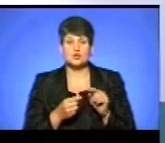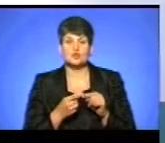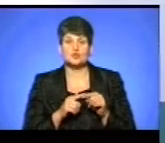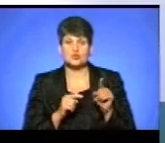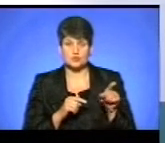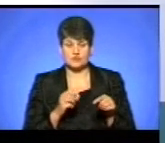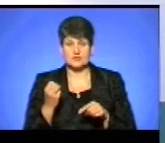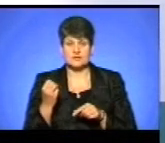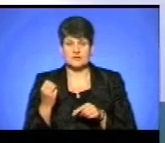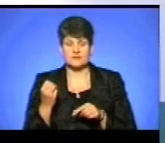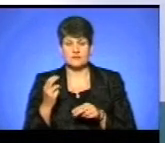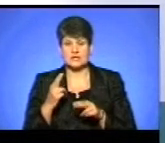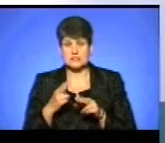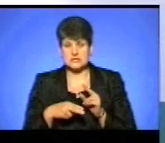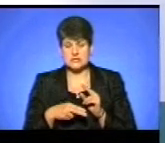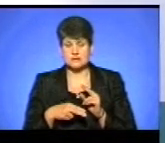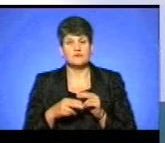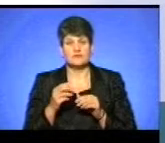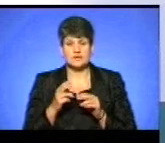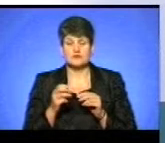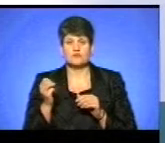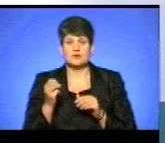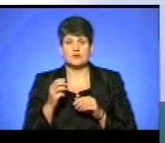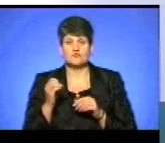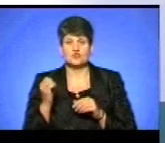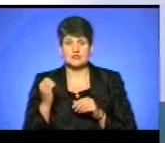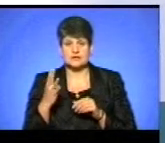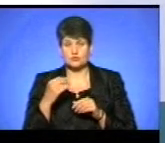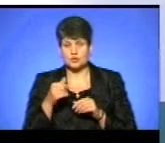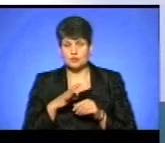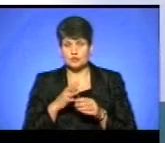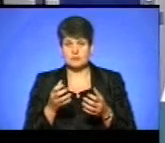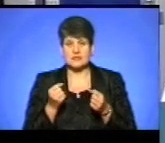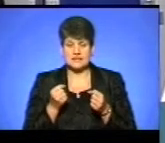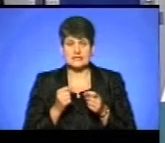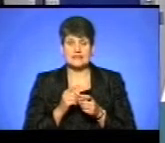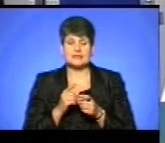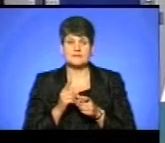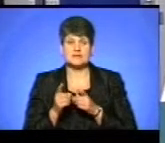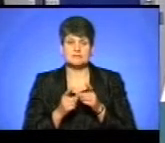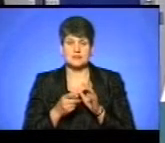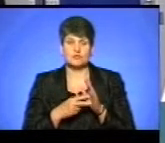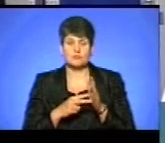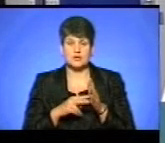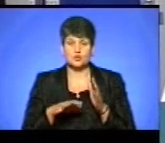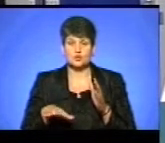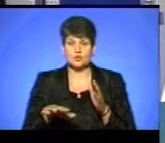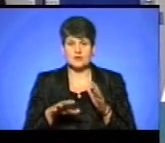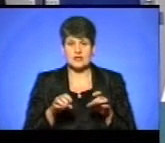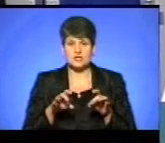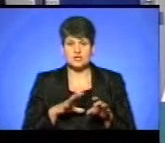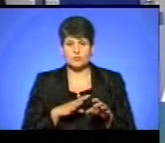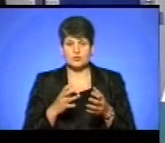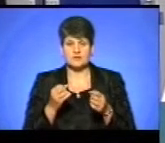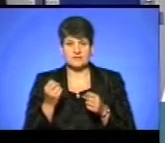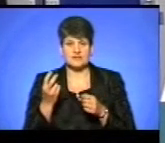2014 році були прийняті зміни до плану зонування, а рішення було прийнято в 2012-2013